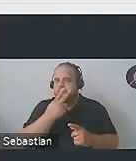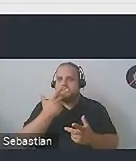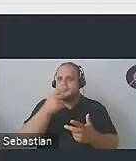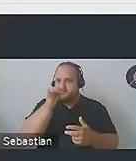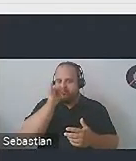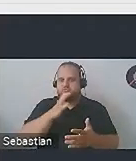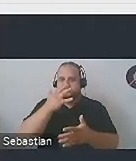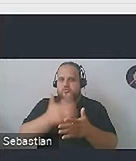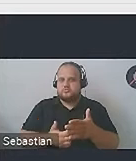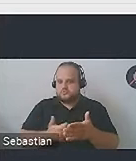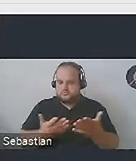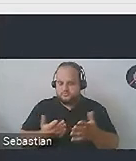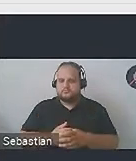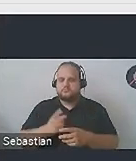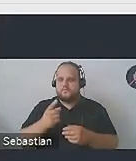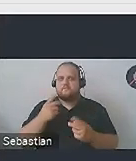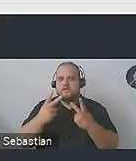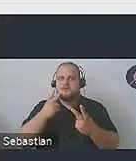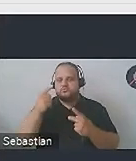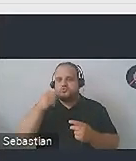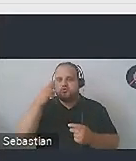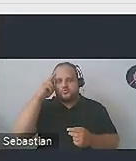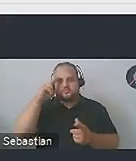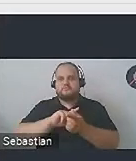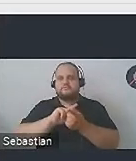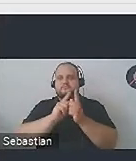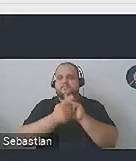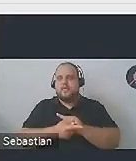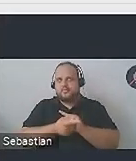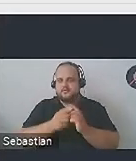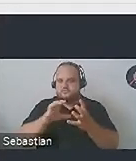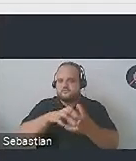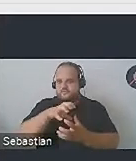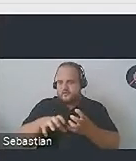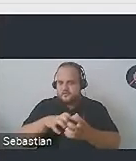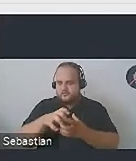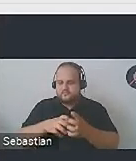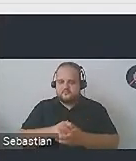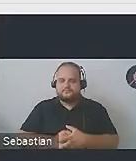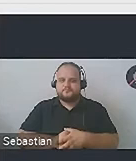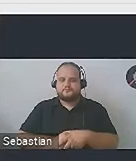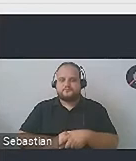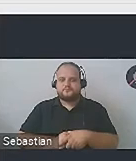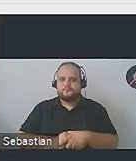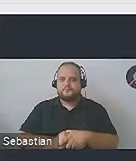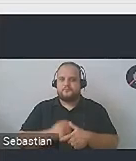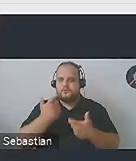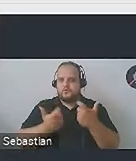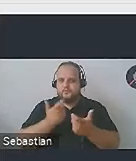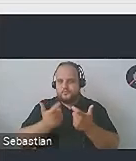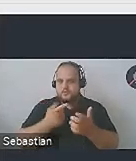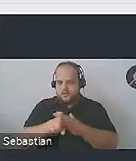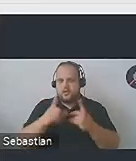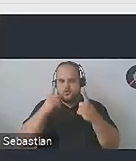Więc to jest bardzo ważne, żeby zrozumieć, jak się zmienia nasze spojrzenie. Teraz już nie myślimy o tym, że robimy produkty dla osób